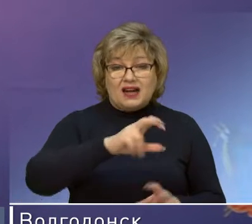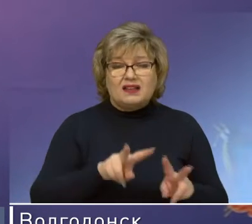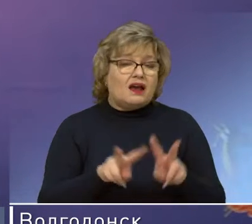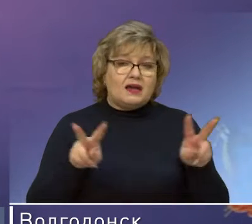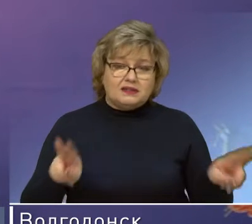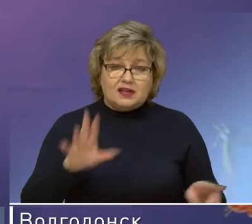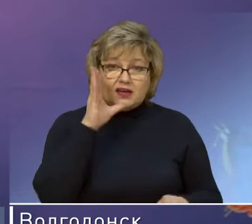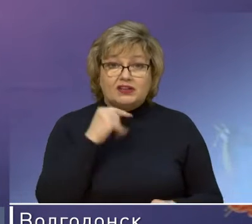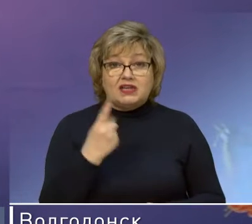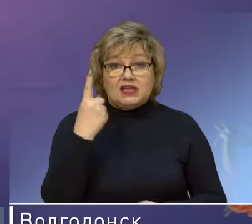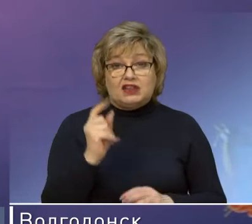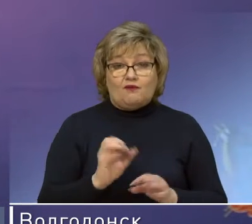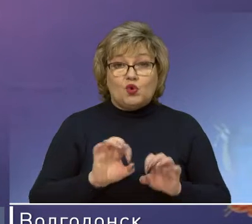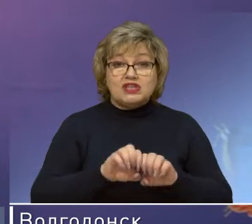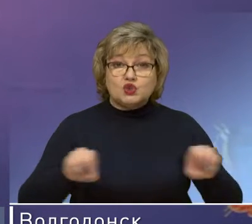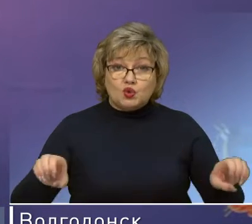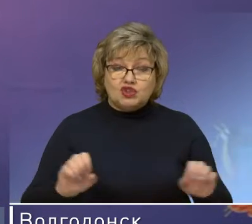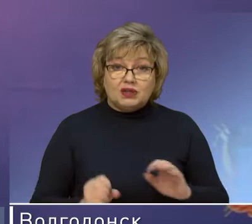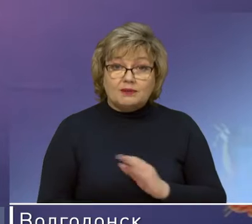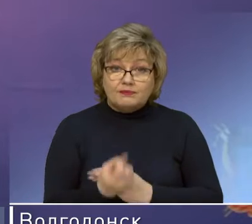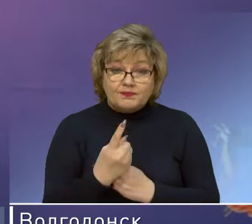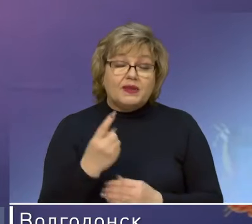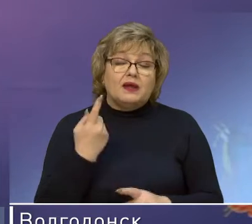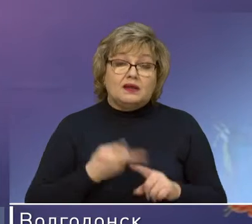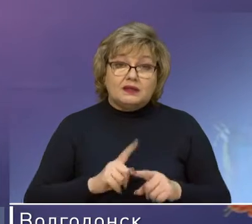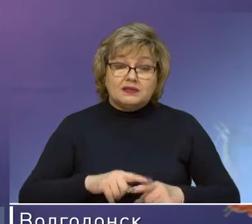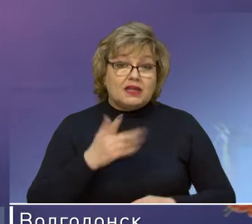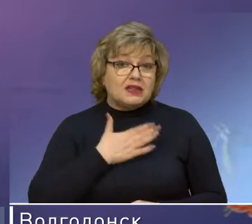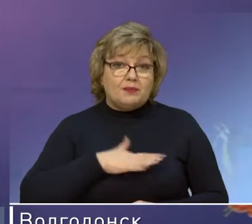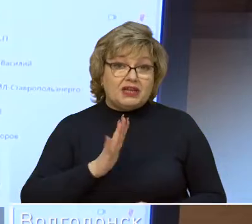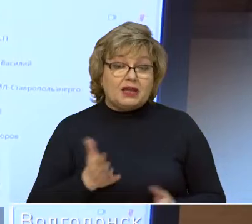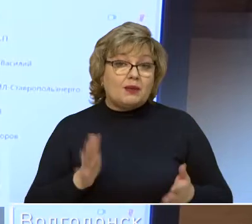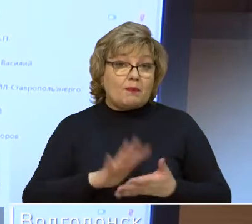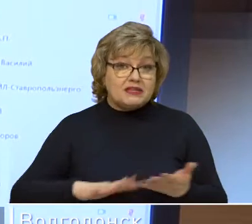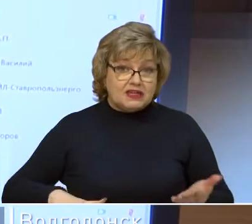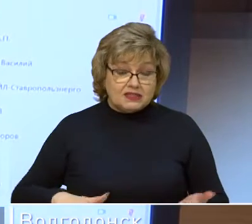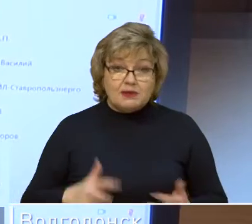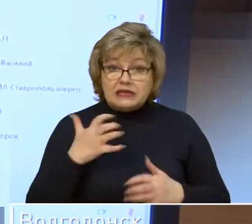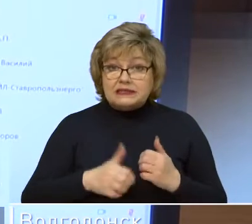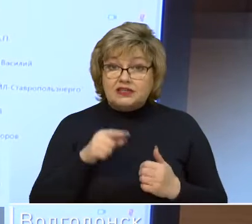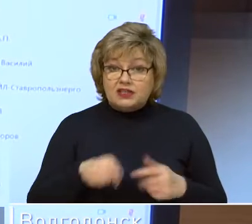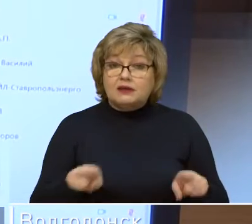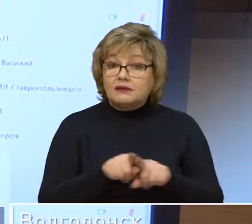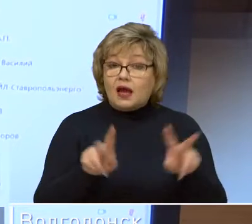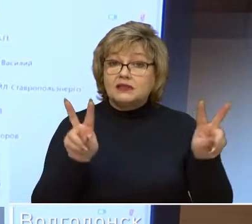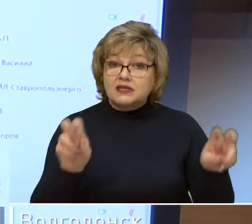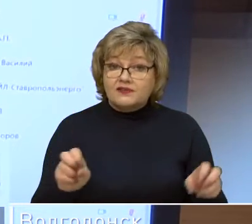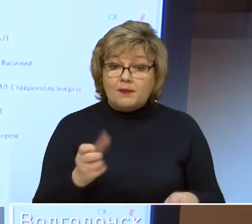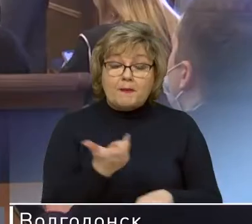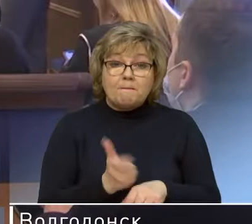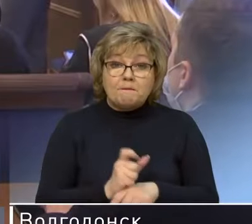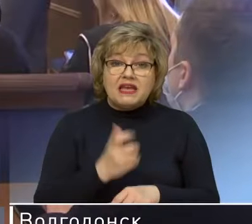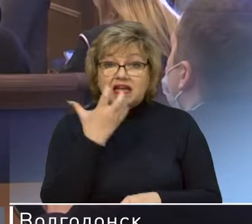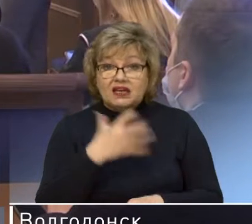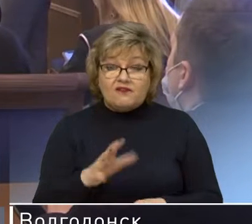вода с одного источника, со всеми вытекающими отсюда, зачастую неприятными последствиями. Среди них и так называемый перегрев в